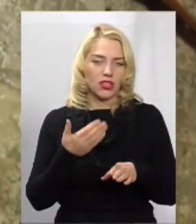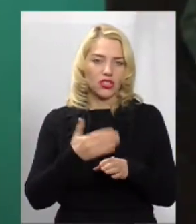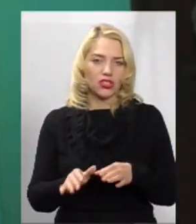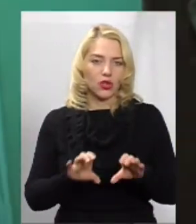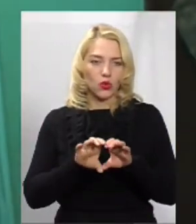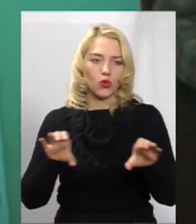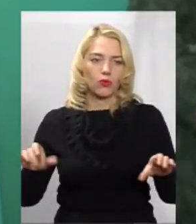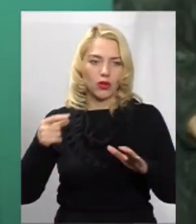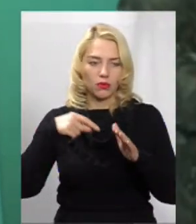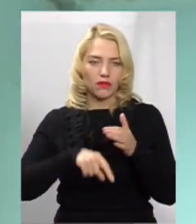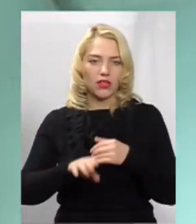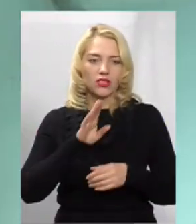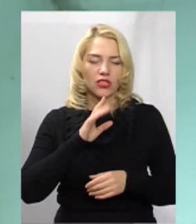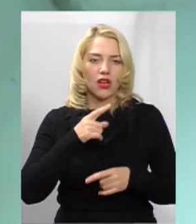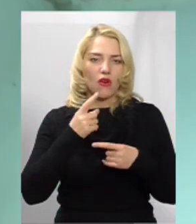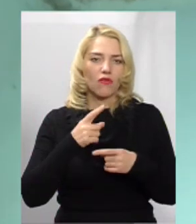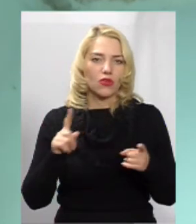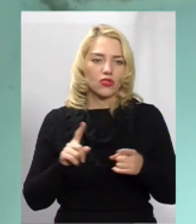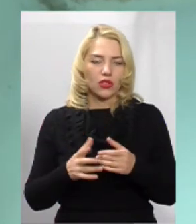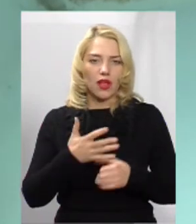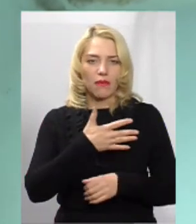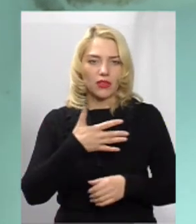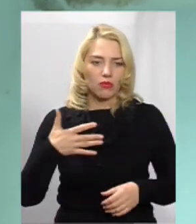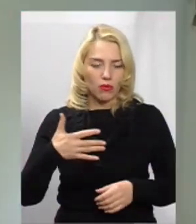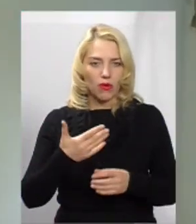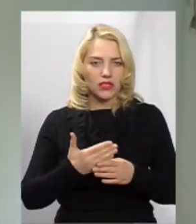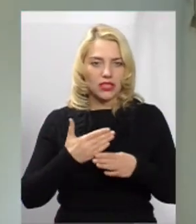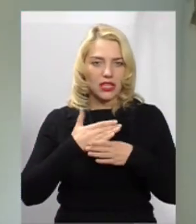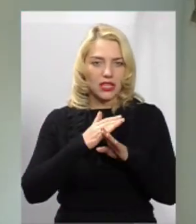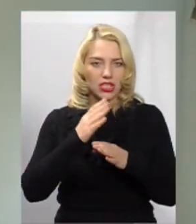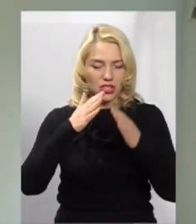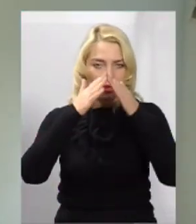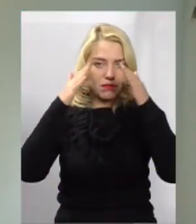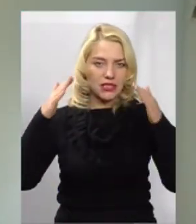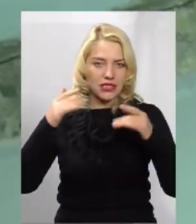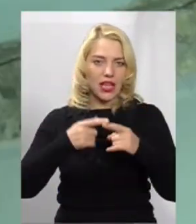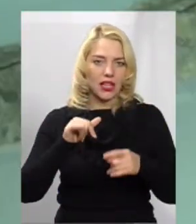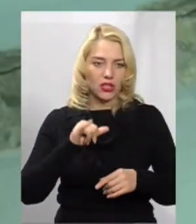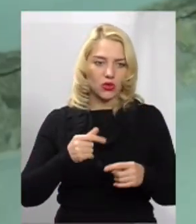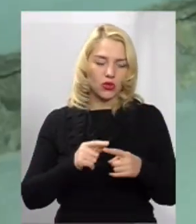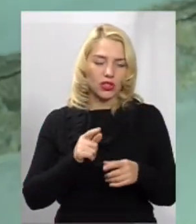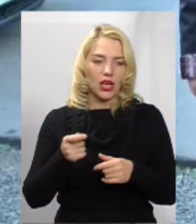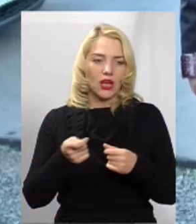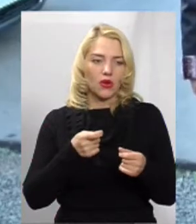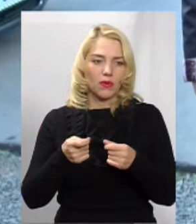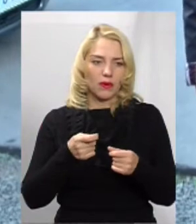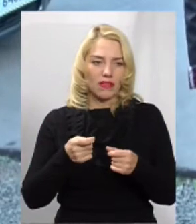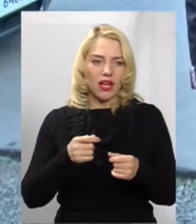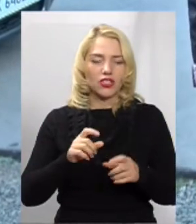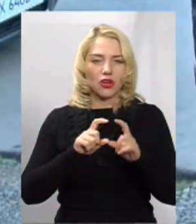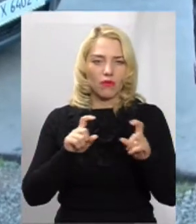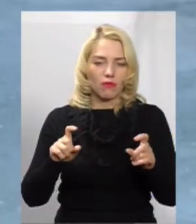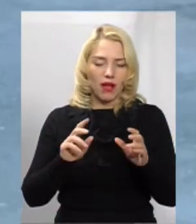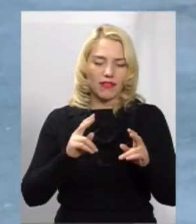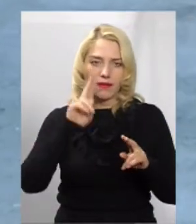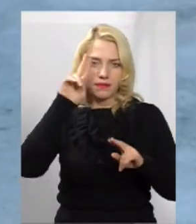підвалі. Жінка додає, на п'ятому поверсі будинку тріщини під стелою. На них працівники управляючої компанії поставили маяки. Анатолій Борщенко